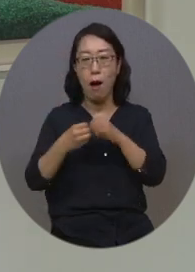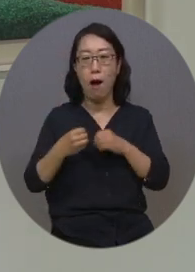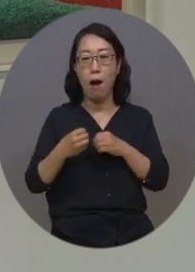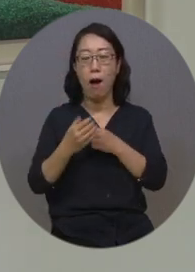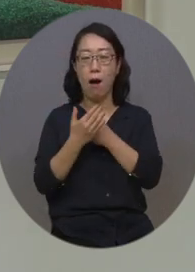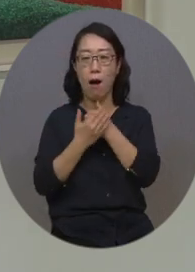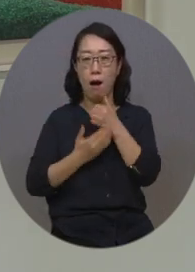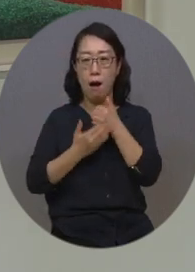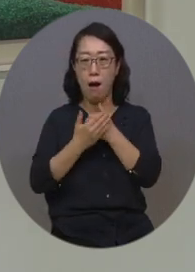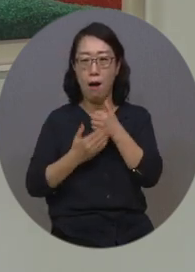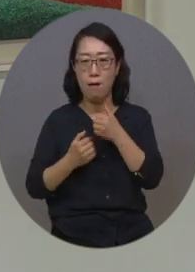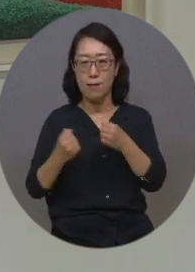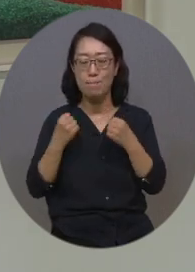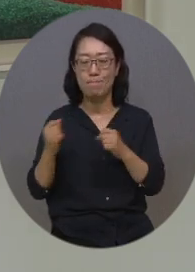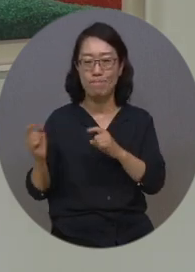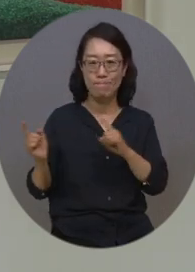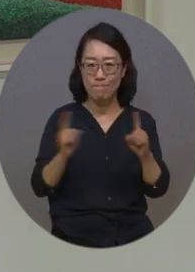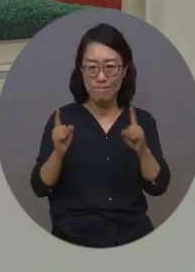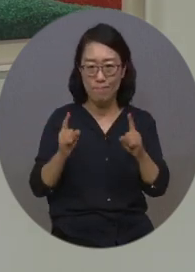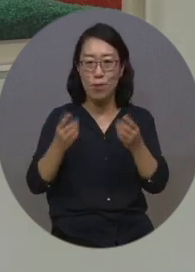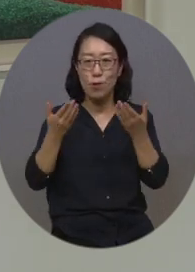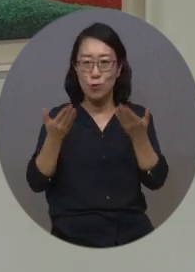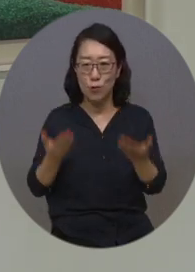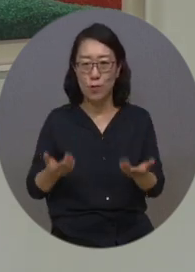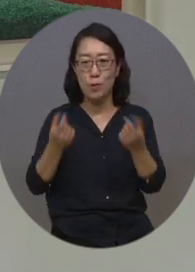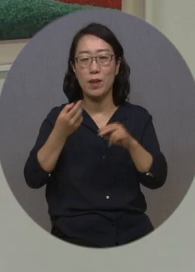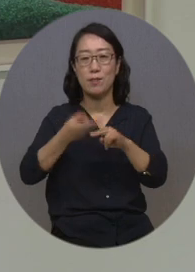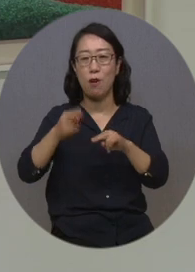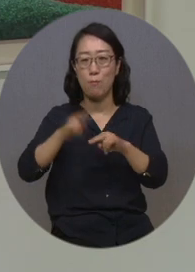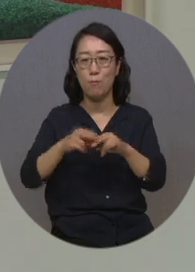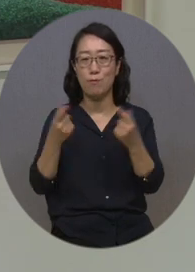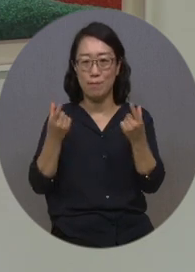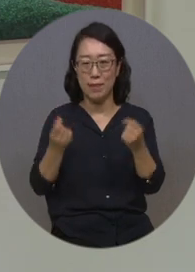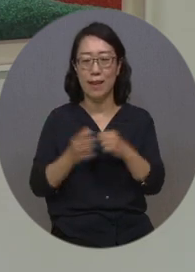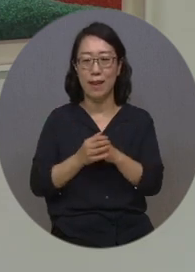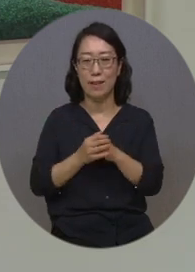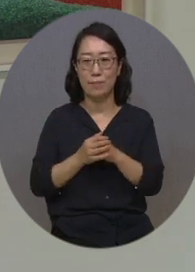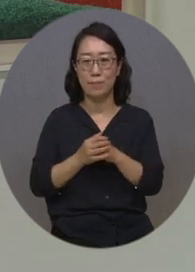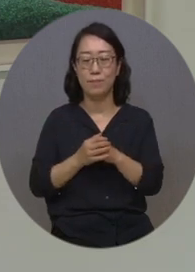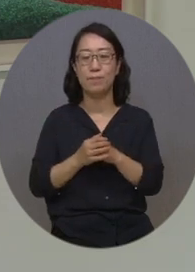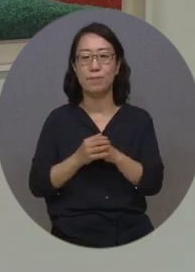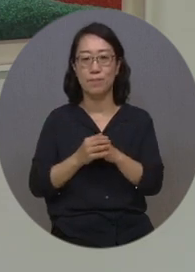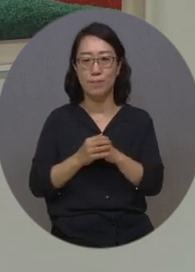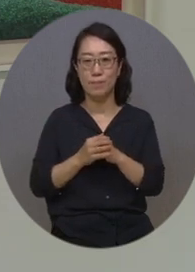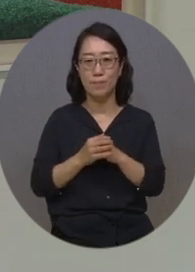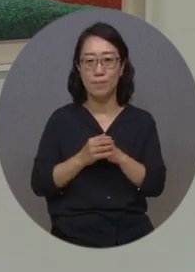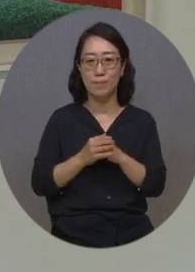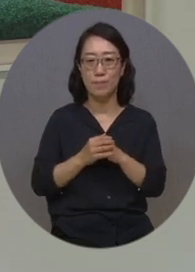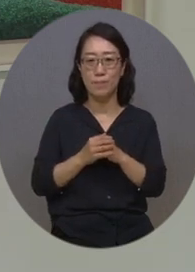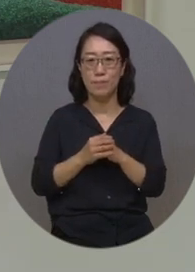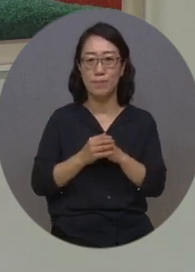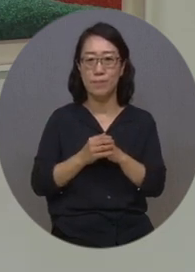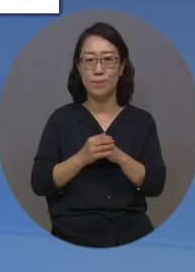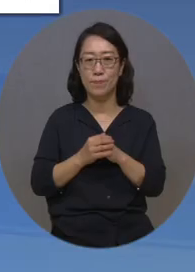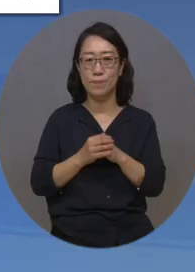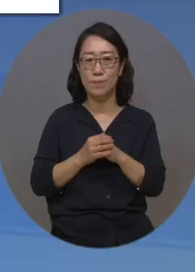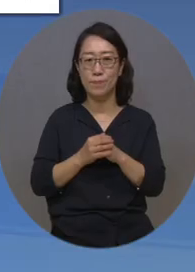위로하고 활기를 잡게 해주는 휴식 같은 선물이 되고 있습니다. 복지TV 뉴스 이소영입니다.